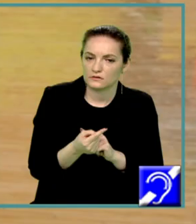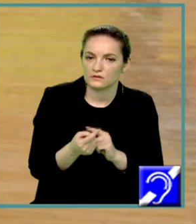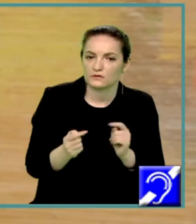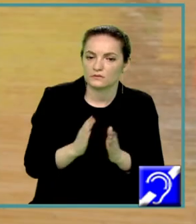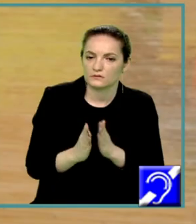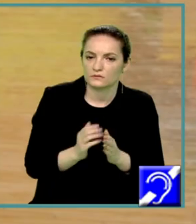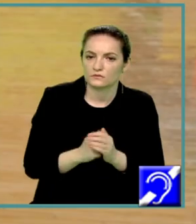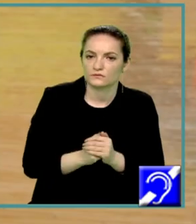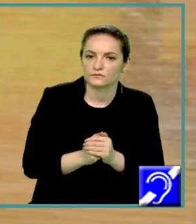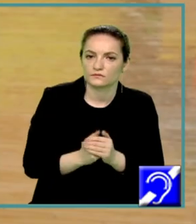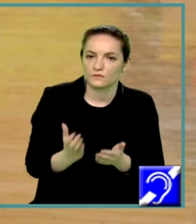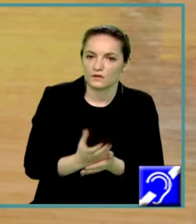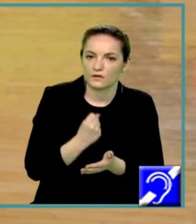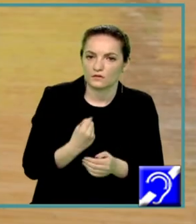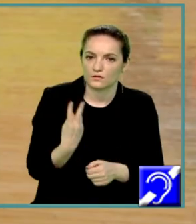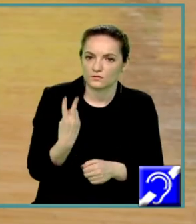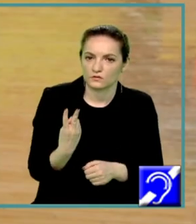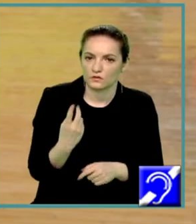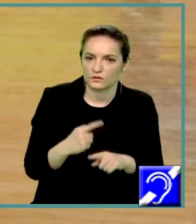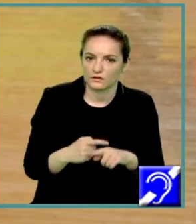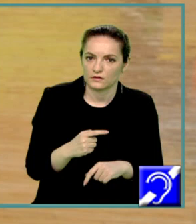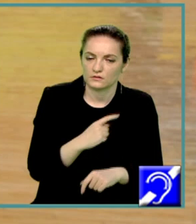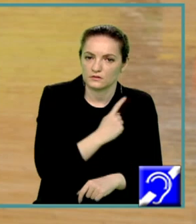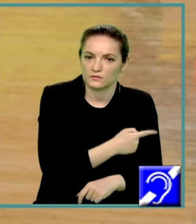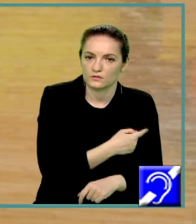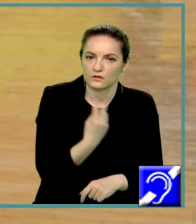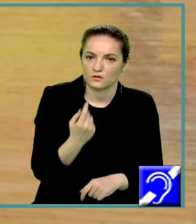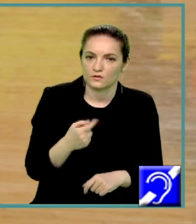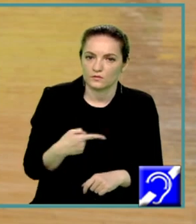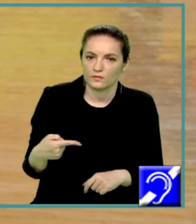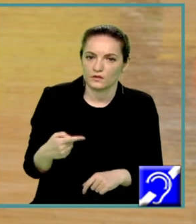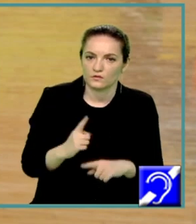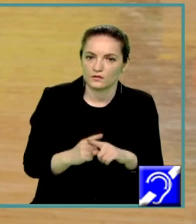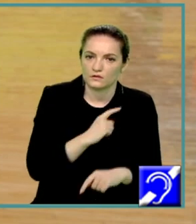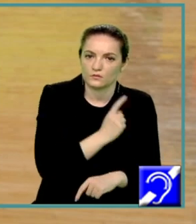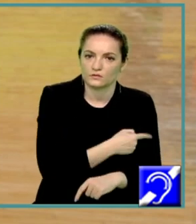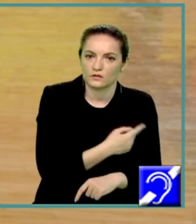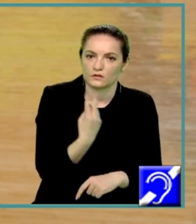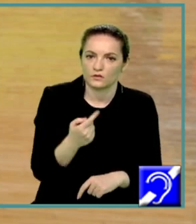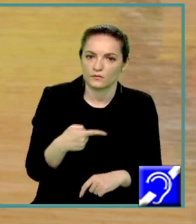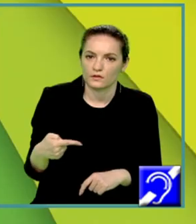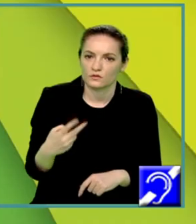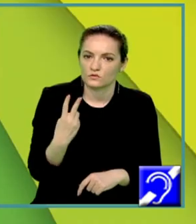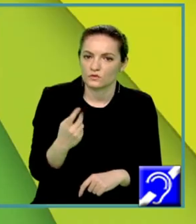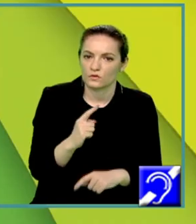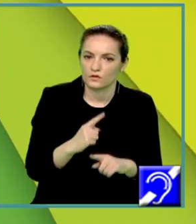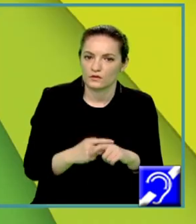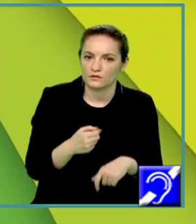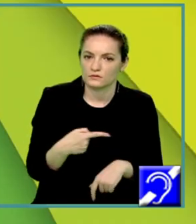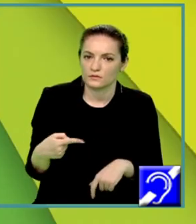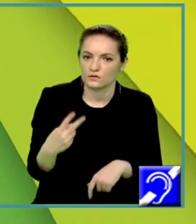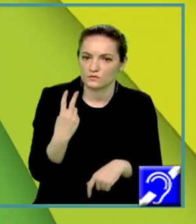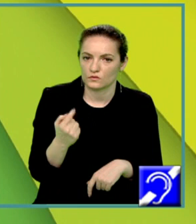Și obținem 2x la a doua minus x la a doua minus 2x minus 2 minus